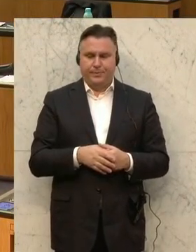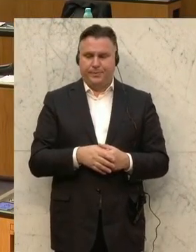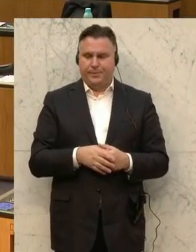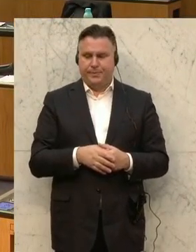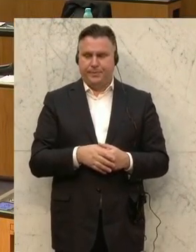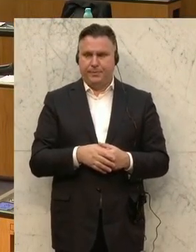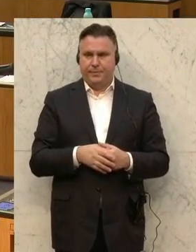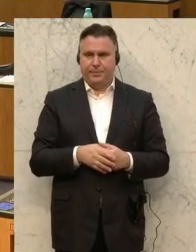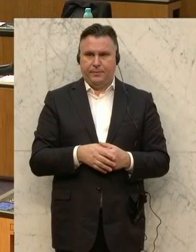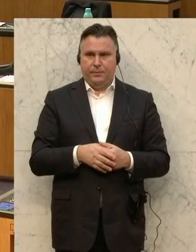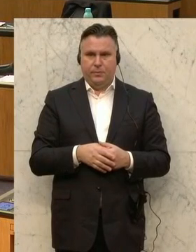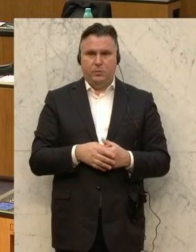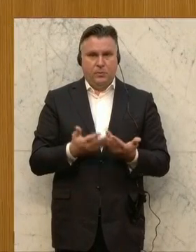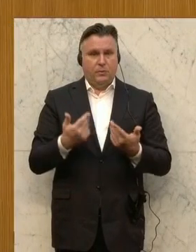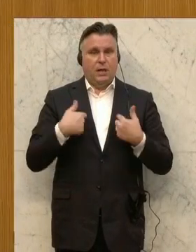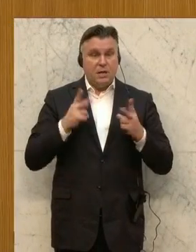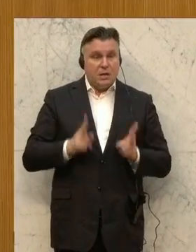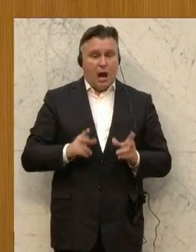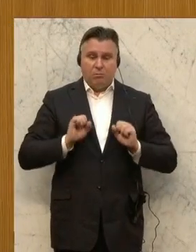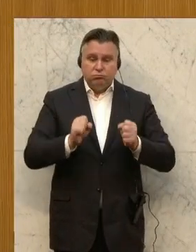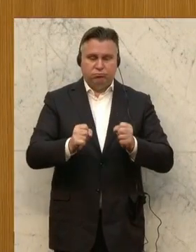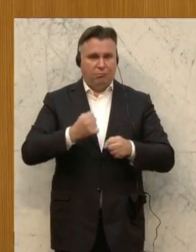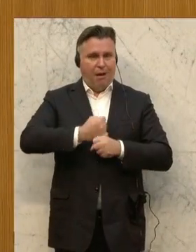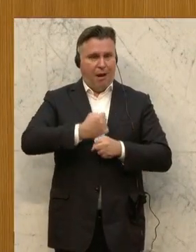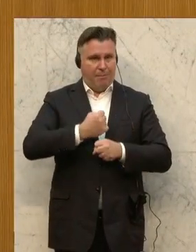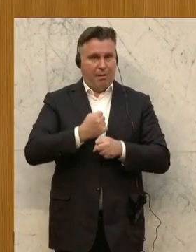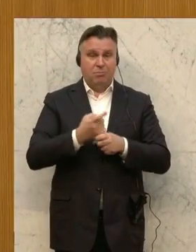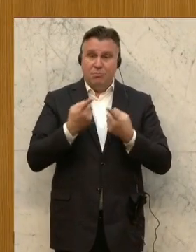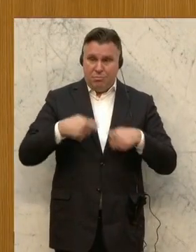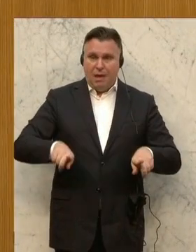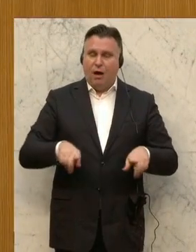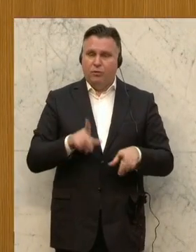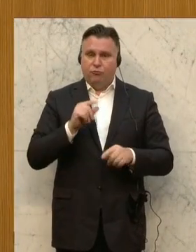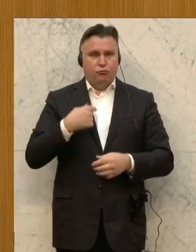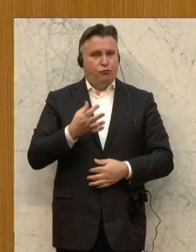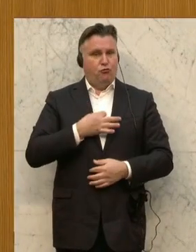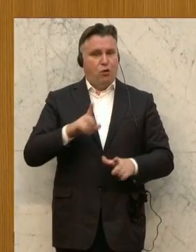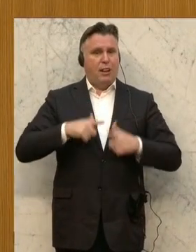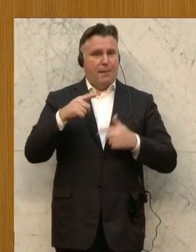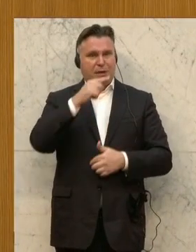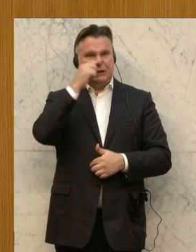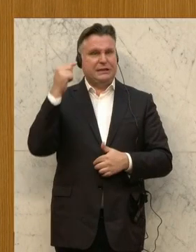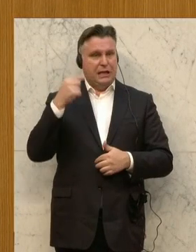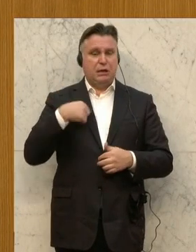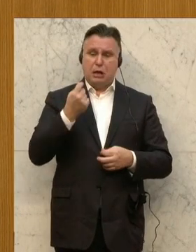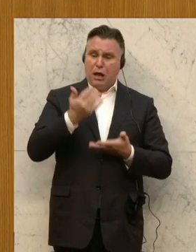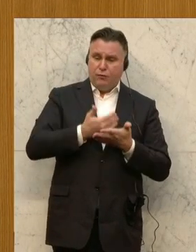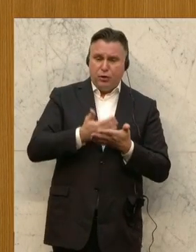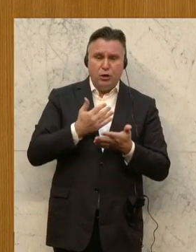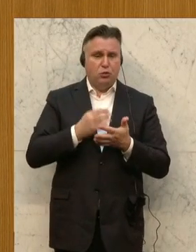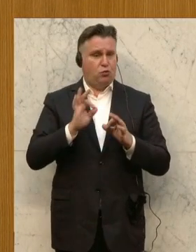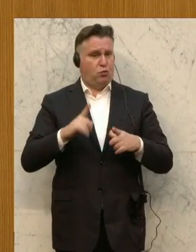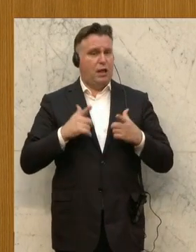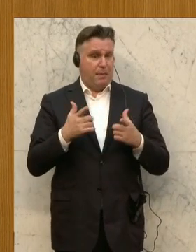Arbeiten zu können und zu dürfen ist sinnstiftend, existenzsichernd und wichtig